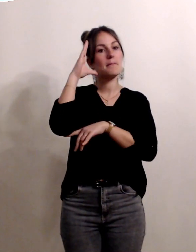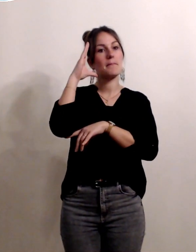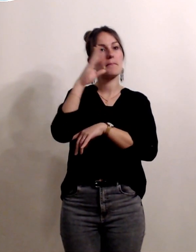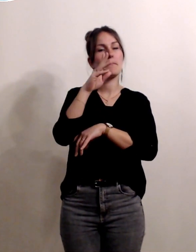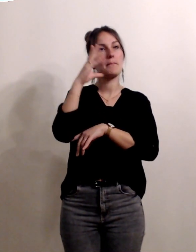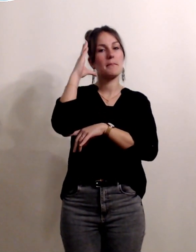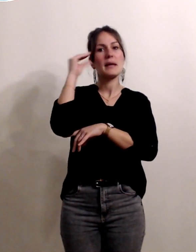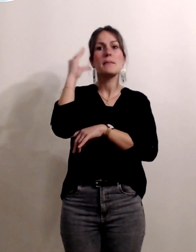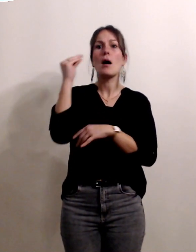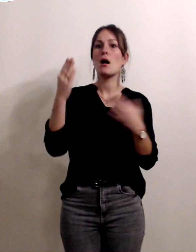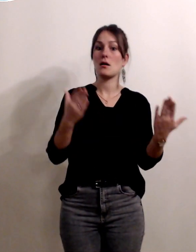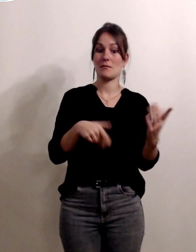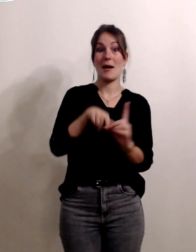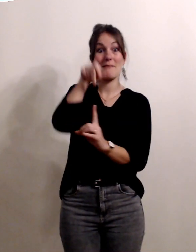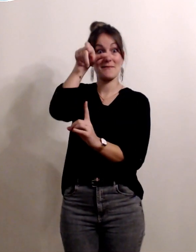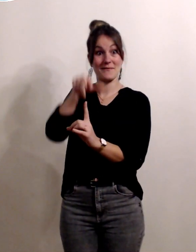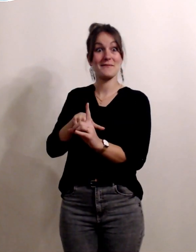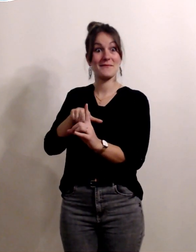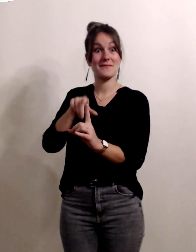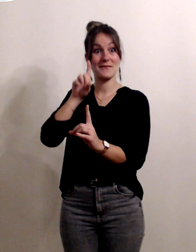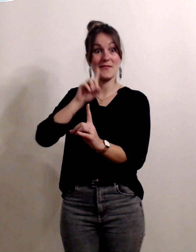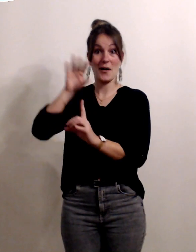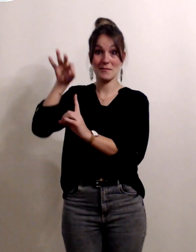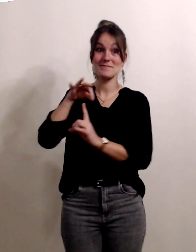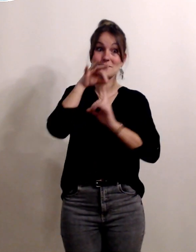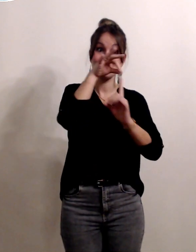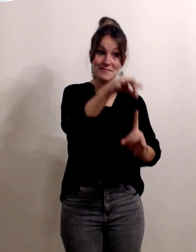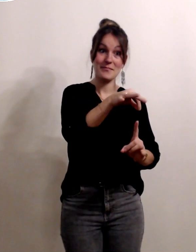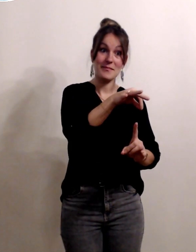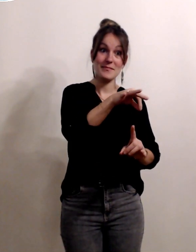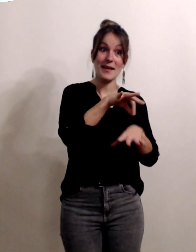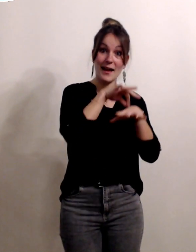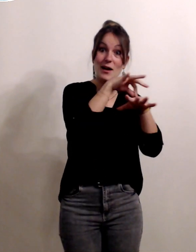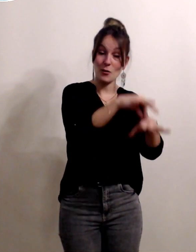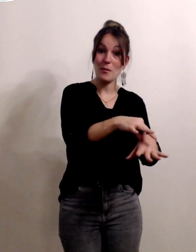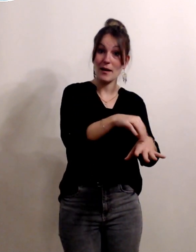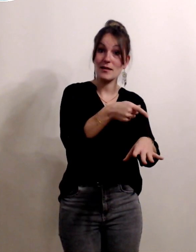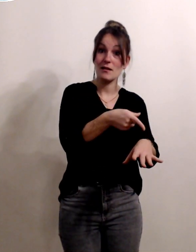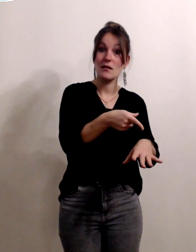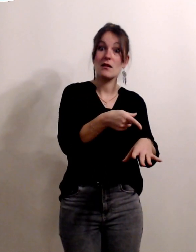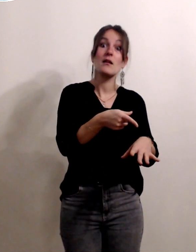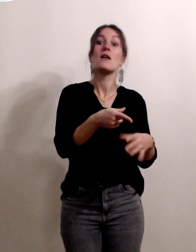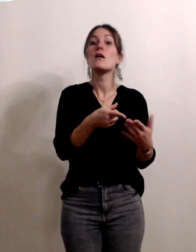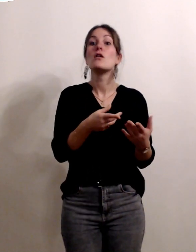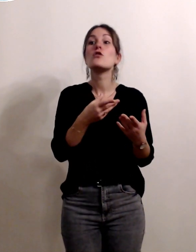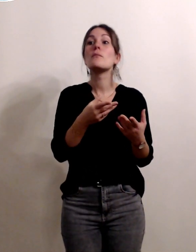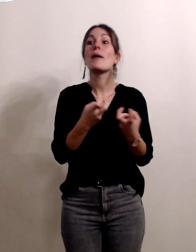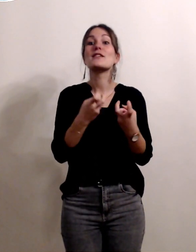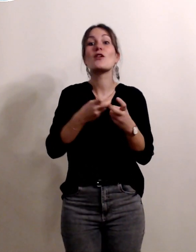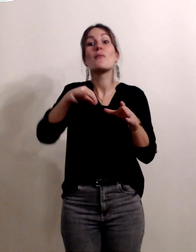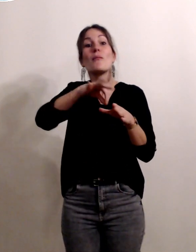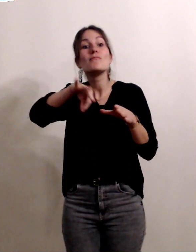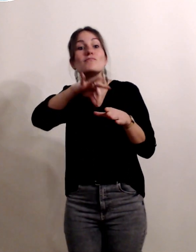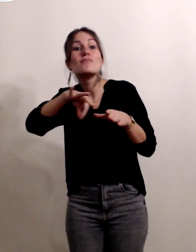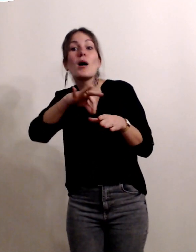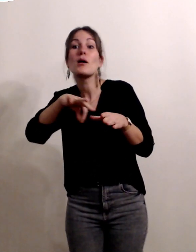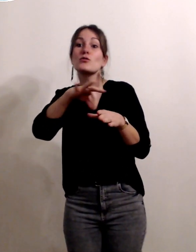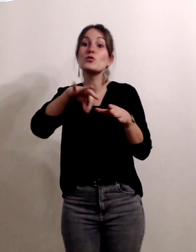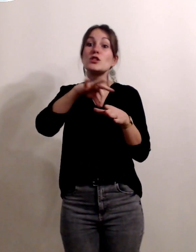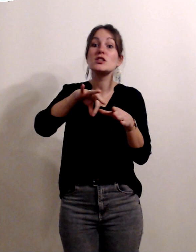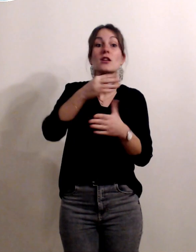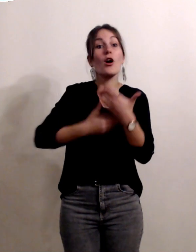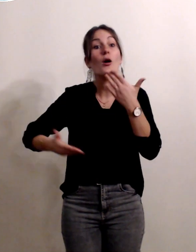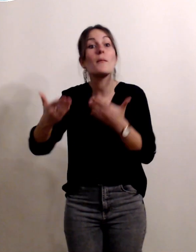y a une cramzorgue qui vient à la maison et qui en effet est là autant pour faire un petit peu à manger un peu de ménage